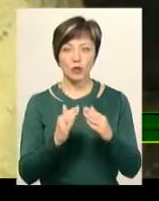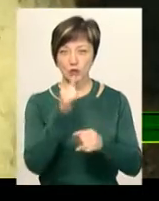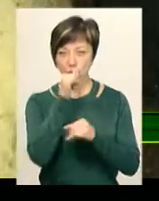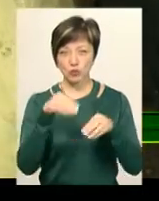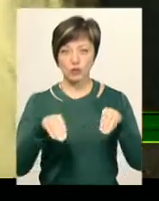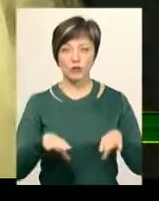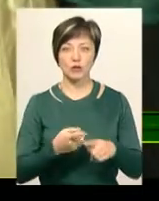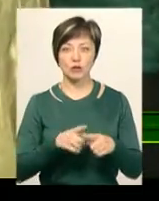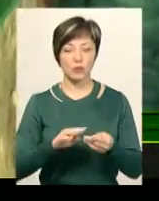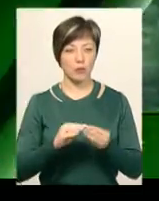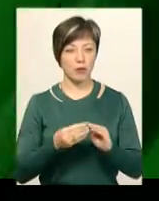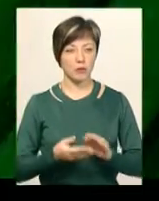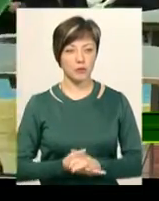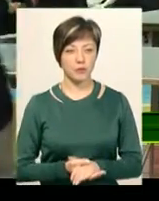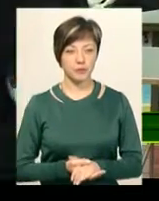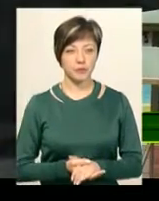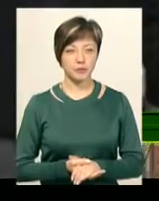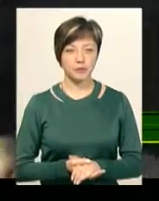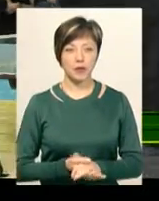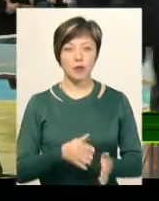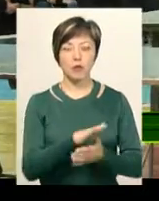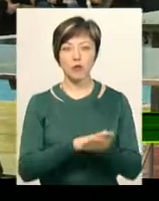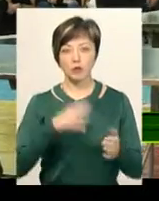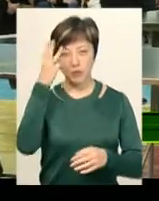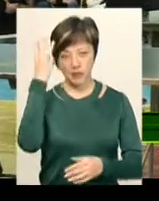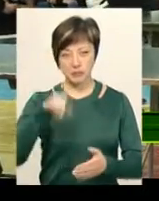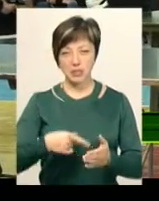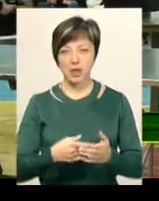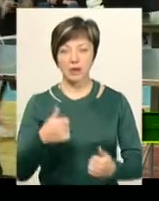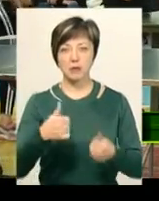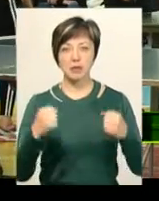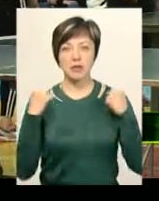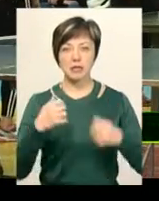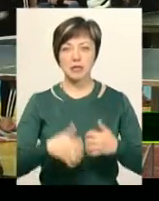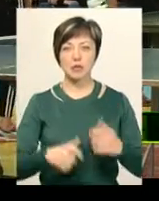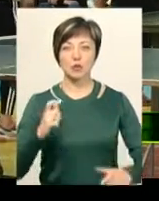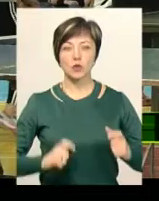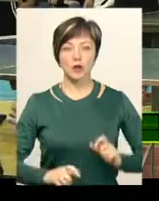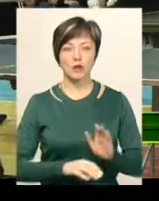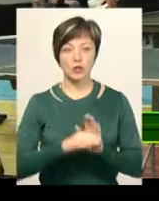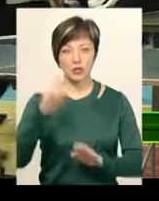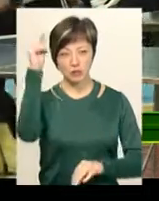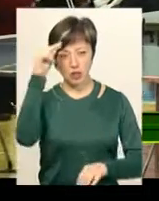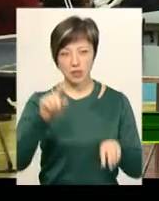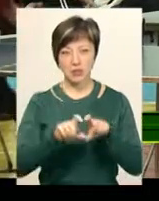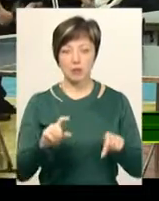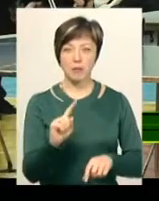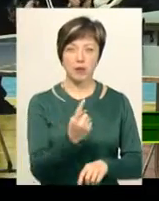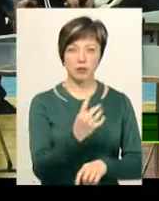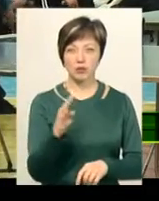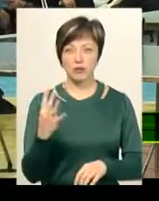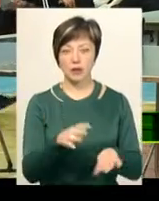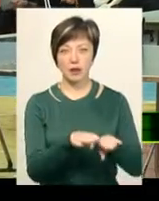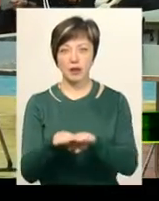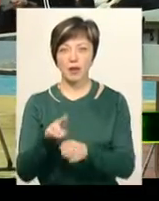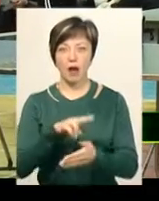можуть вирішити цю проблему. Продовжується Хмельницька міська спартакіада серед студентів вищих навчальних закладів першого-четвертого